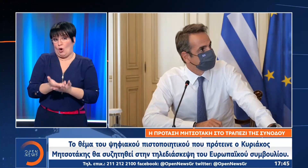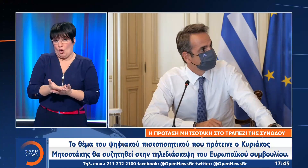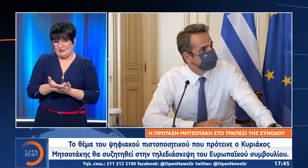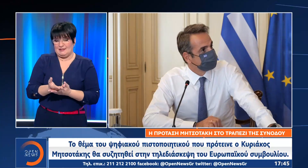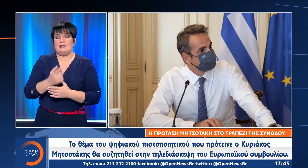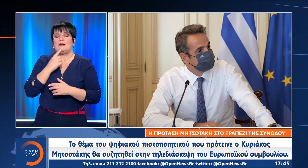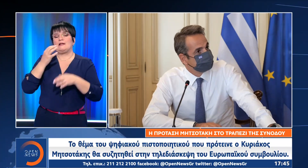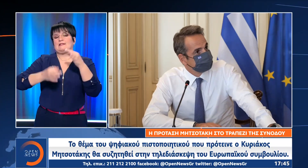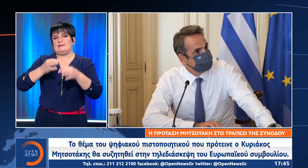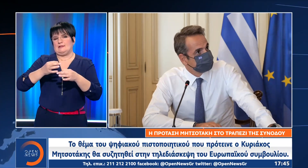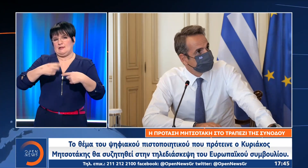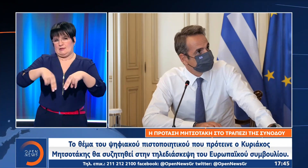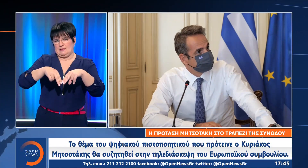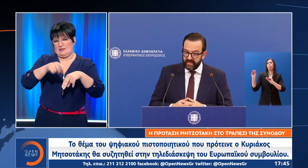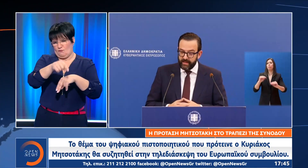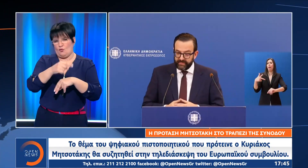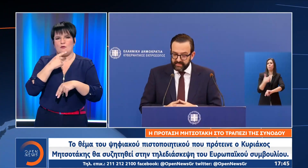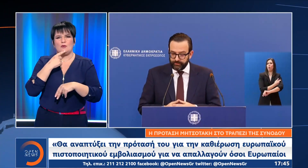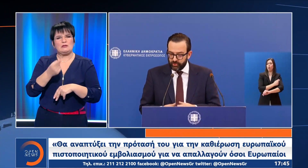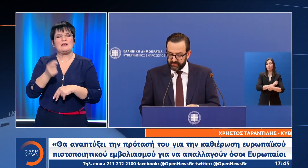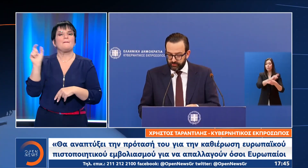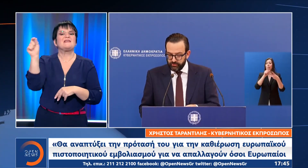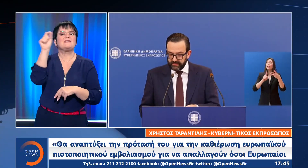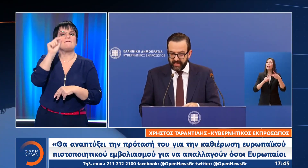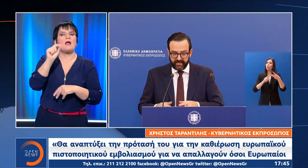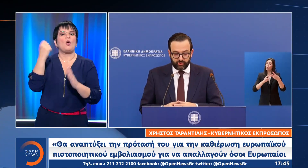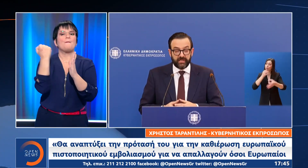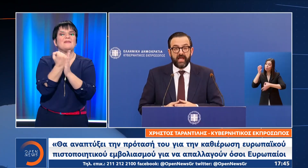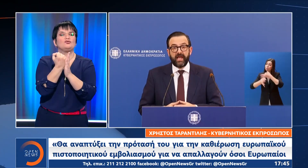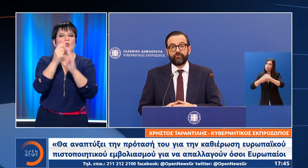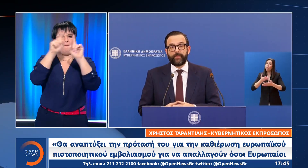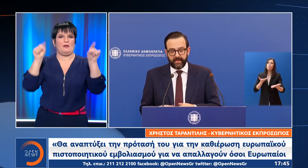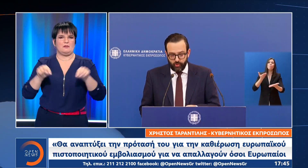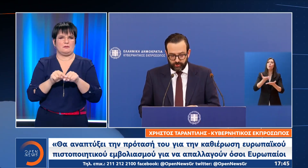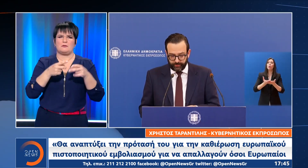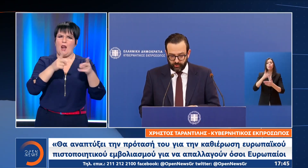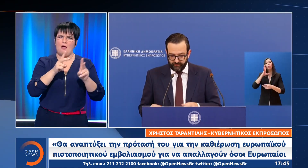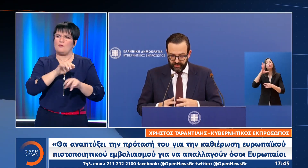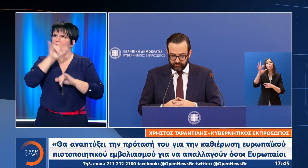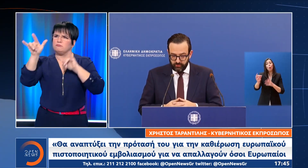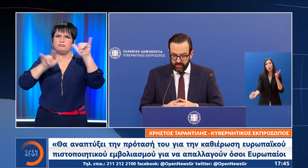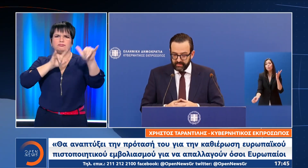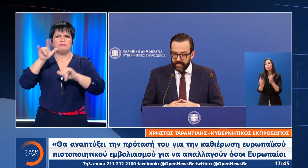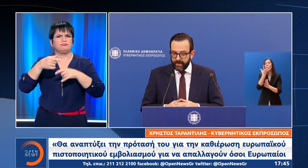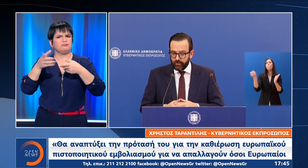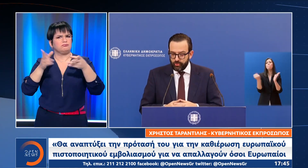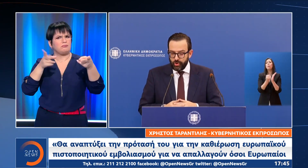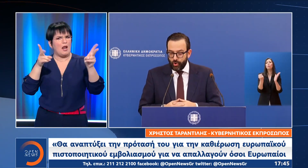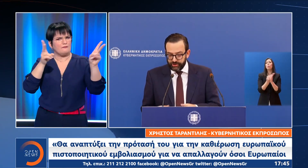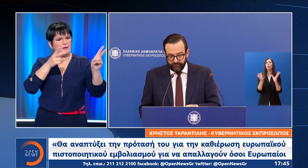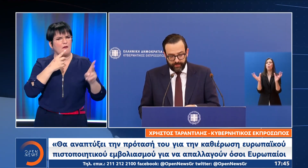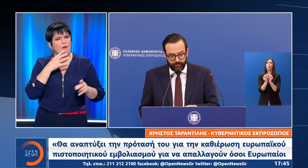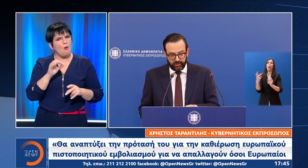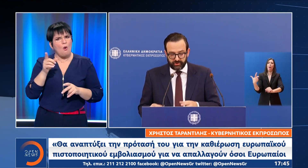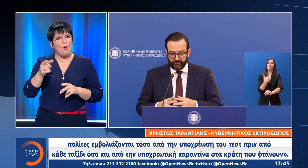συζητηθεί στην κλεδιάσκεψη του Ευρωπαϊκού Συμβουλίου θα αναπτύξει την πρότασή του για την καθιέρωση ευρωπαϊκού πιστοποιητικού εμβολιασμού για να απαλλαγούν